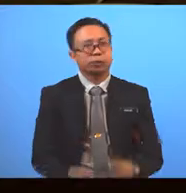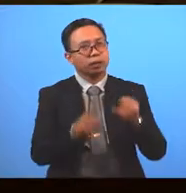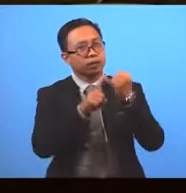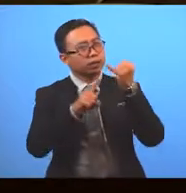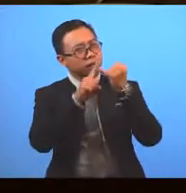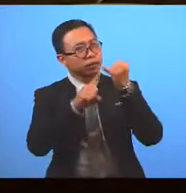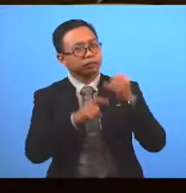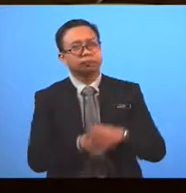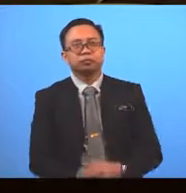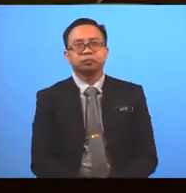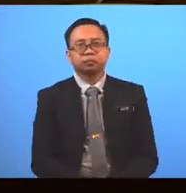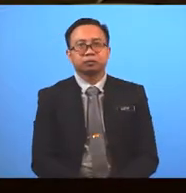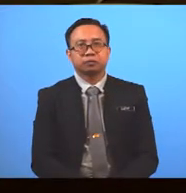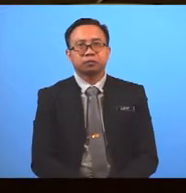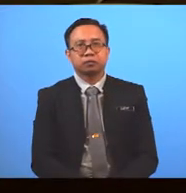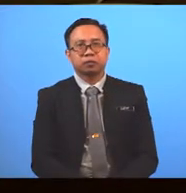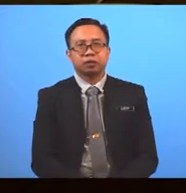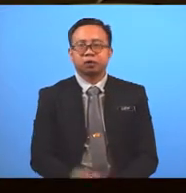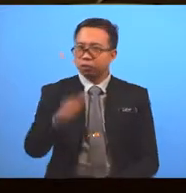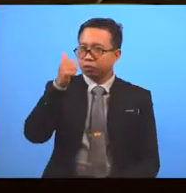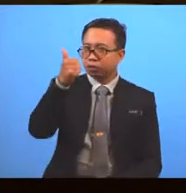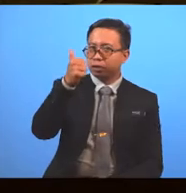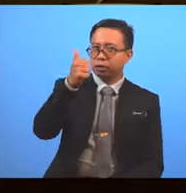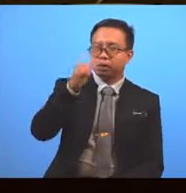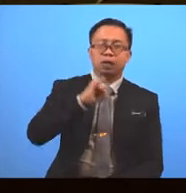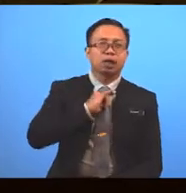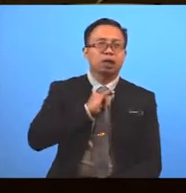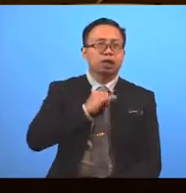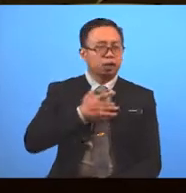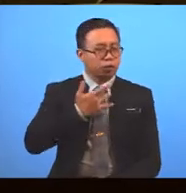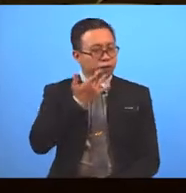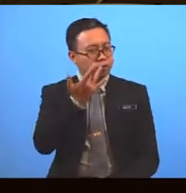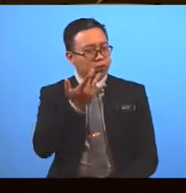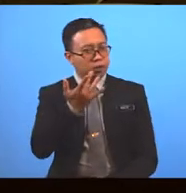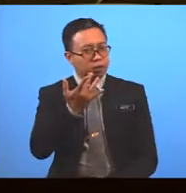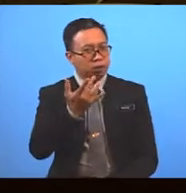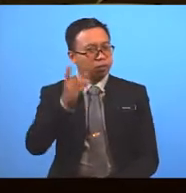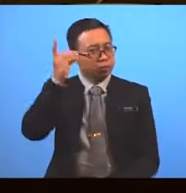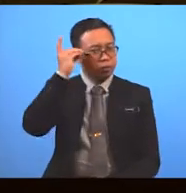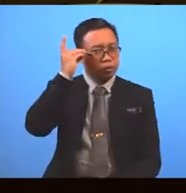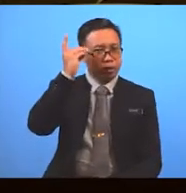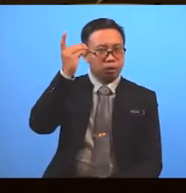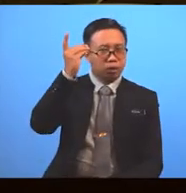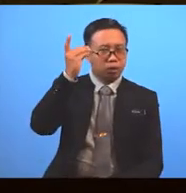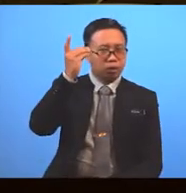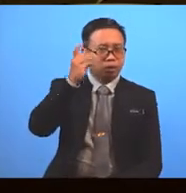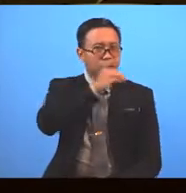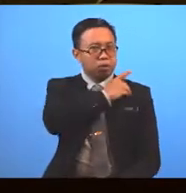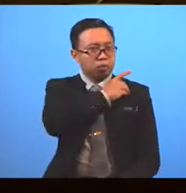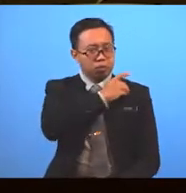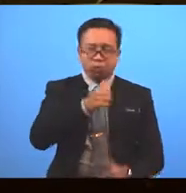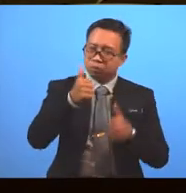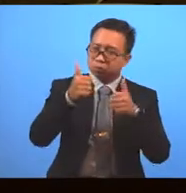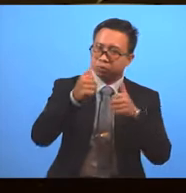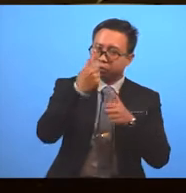Ending The ending is just great I feel like the director Keeps us guessing Until the nervy